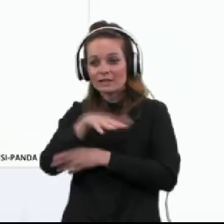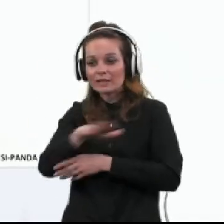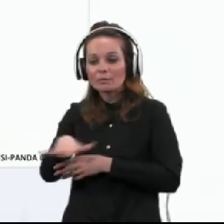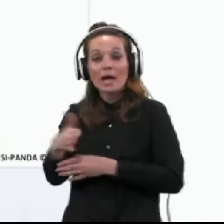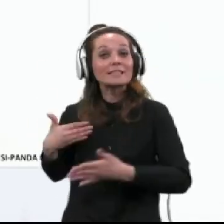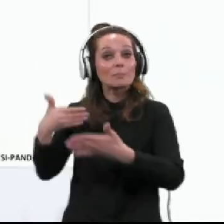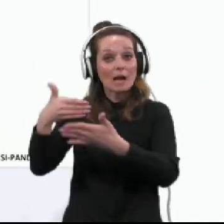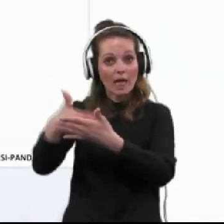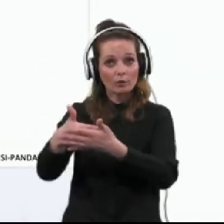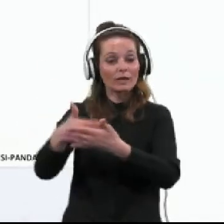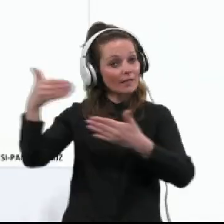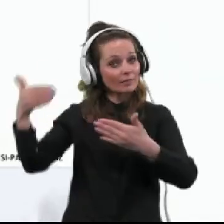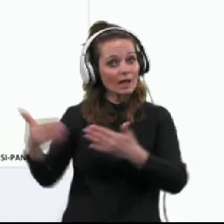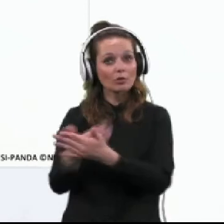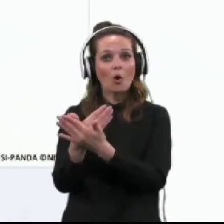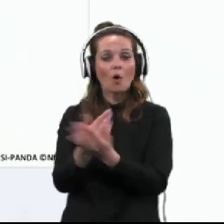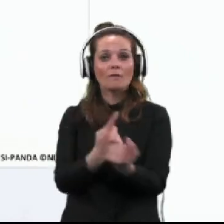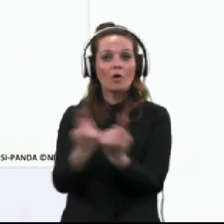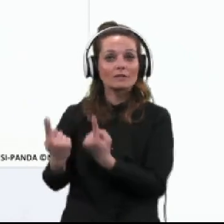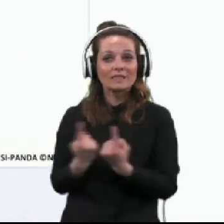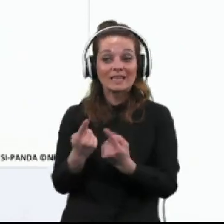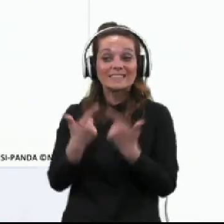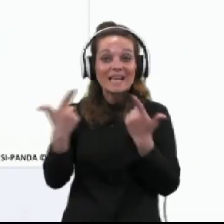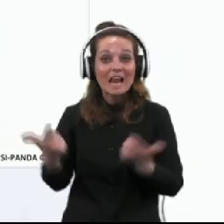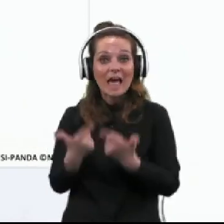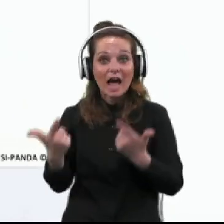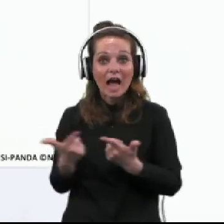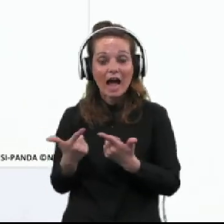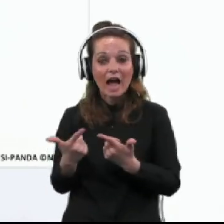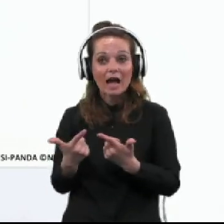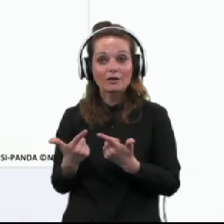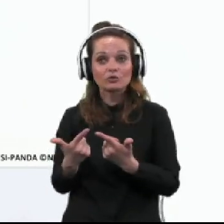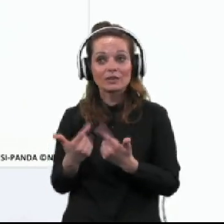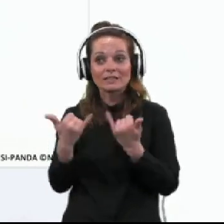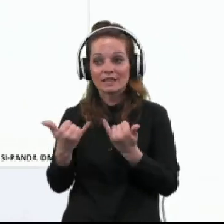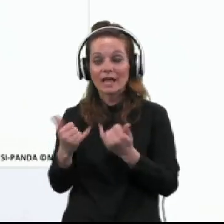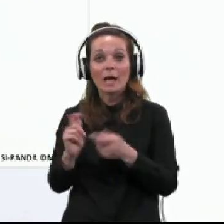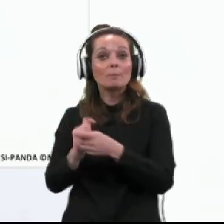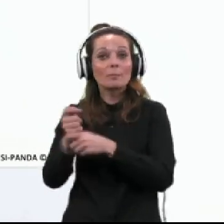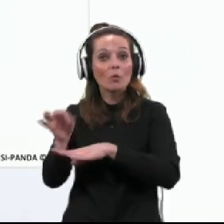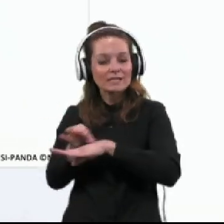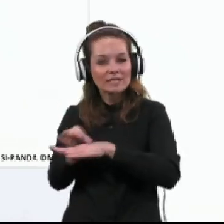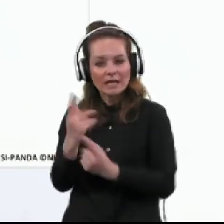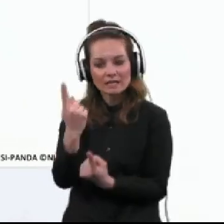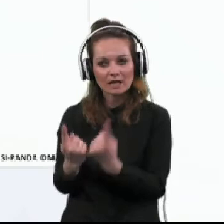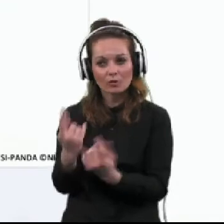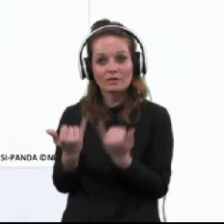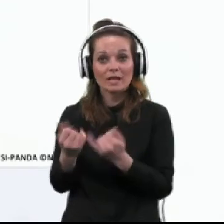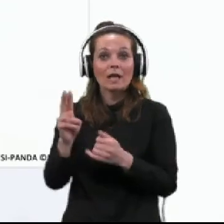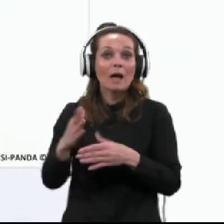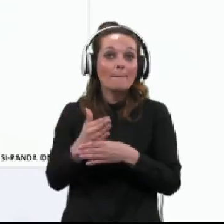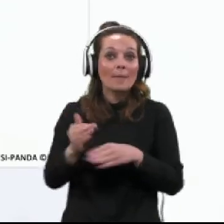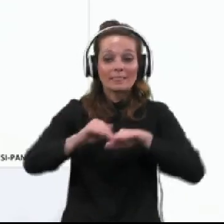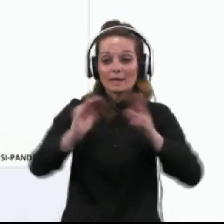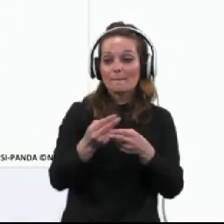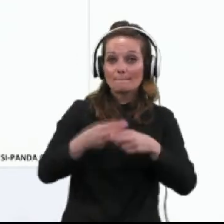prilagodilo na nove okoliščine, da se laže sooča s stresnimi dogodki, ki smo jim priča med pandemijo.